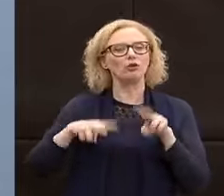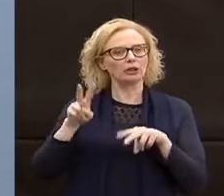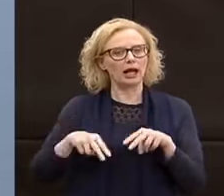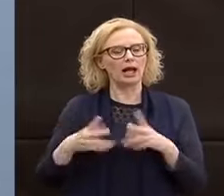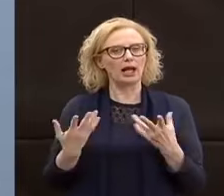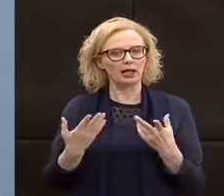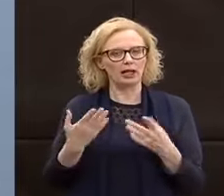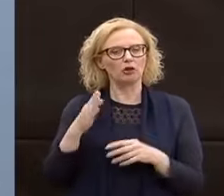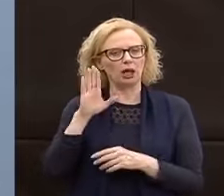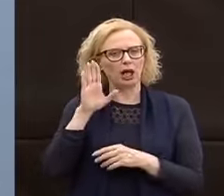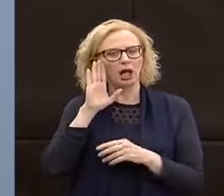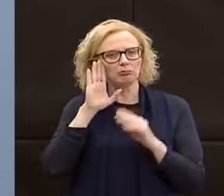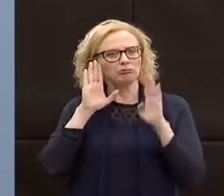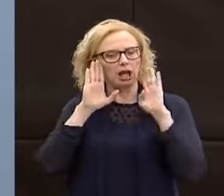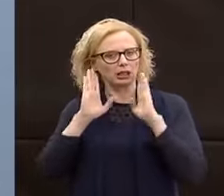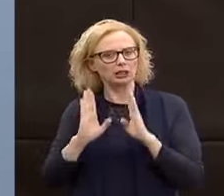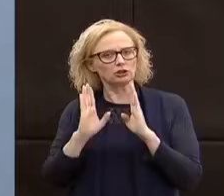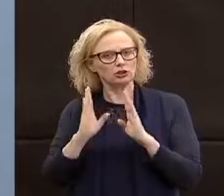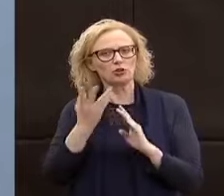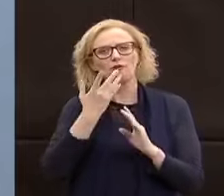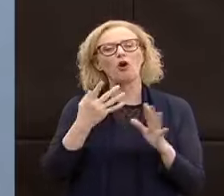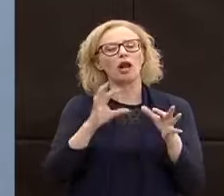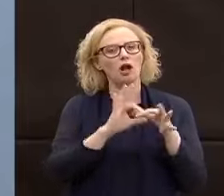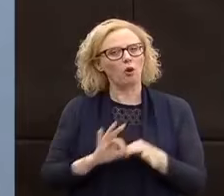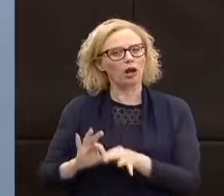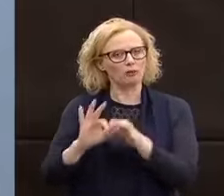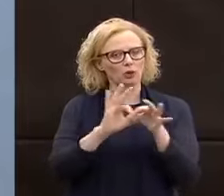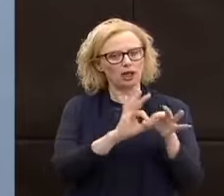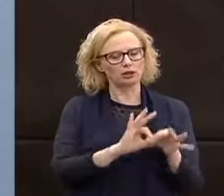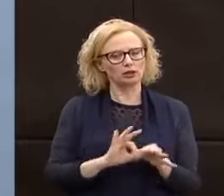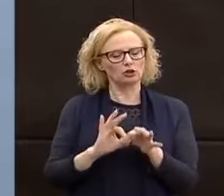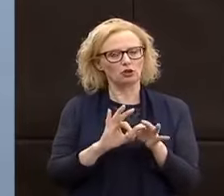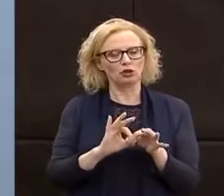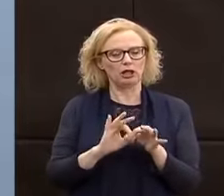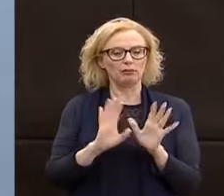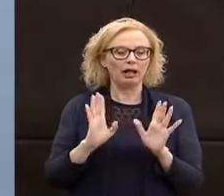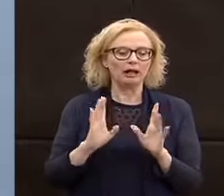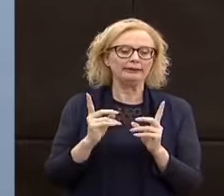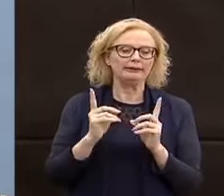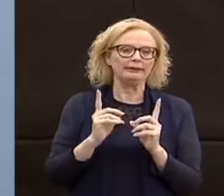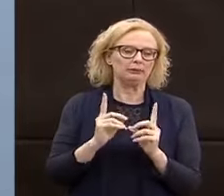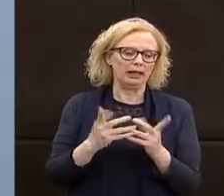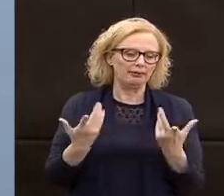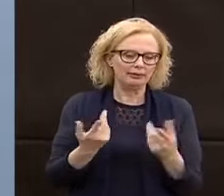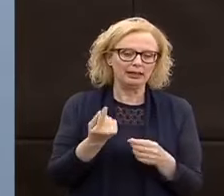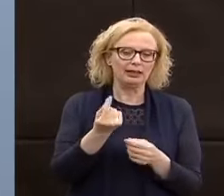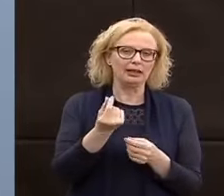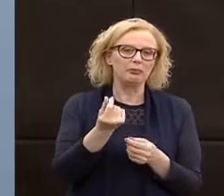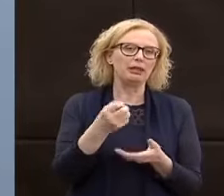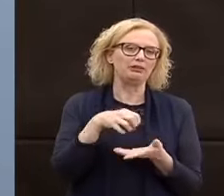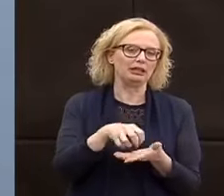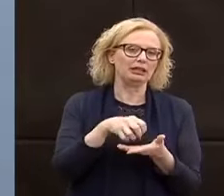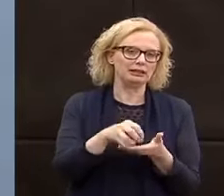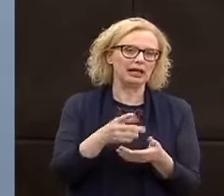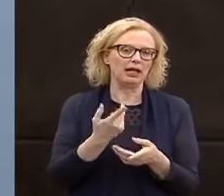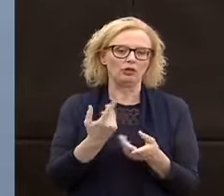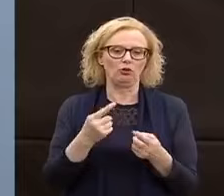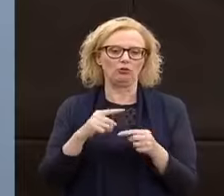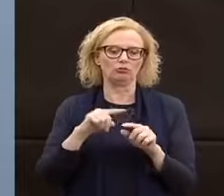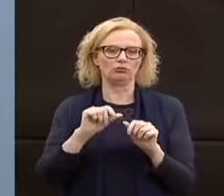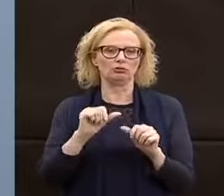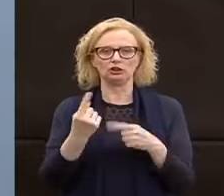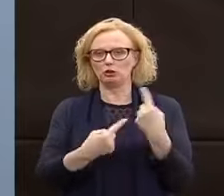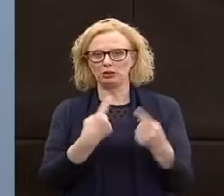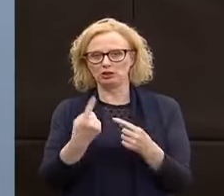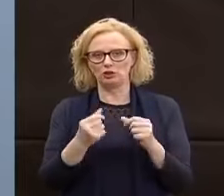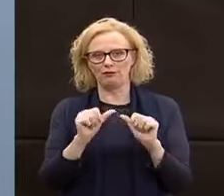una volontà di collaborazione al netto ovviamente di impegni finanziari e di questioni formali. Il disegno